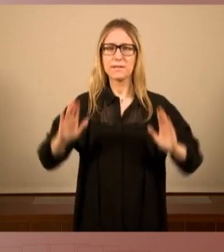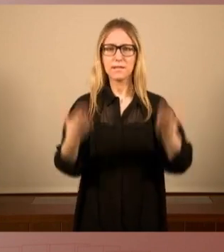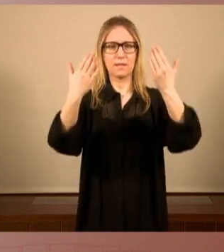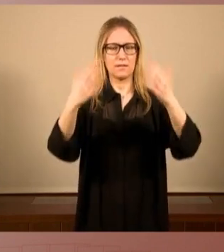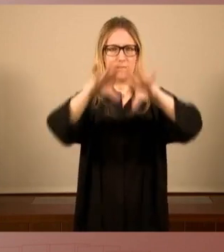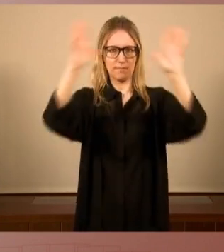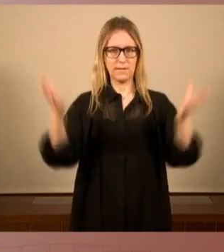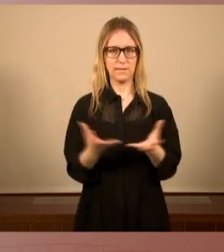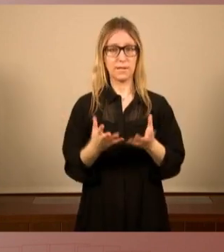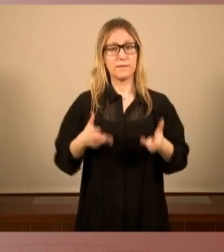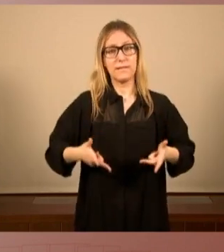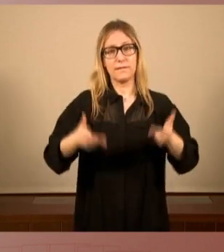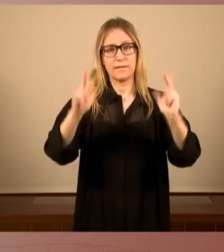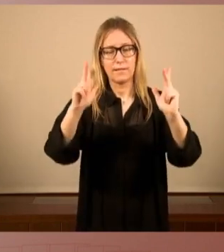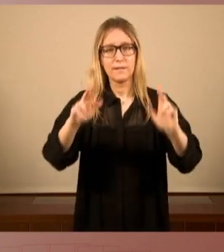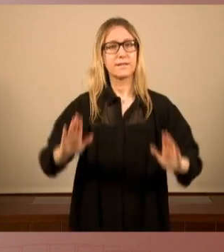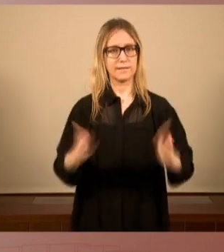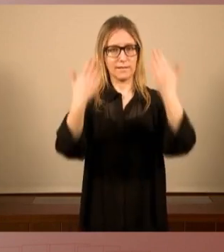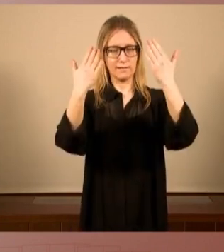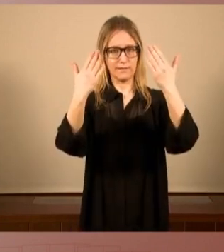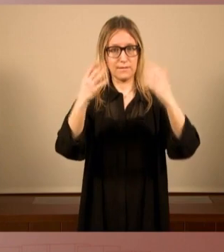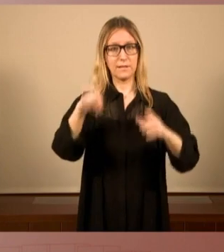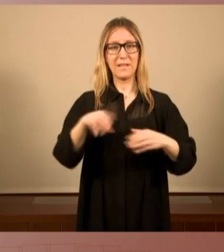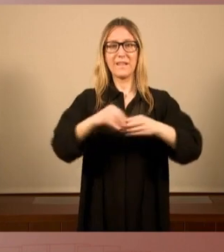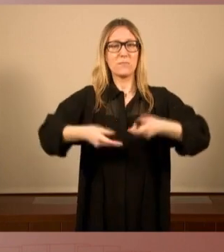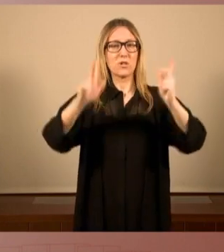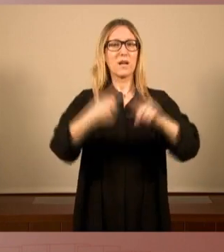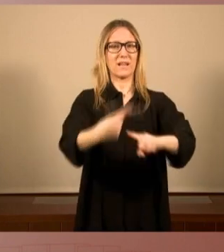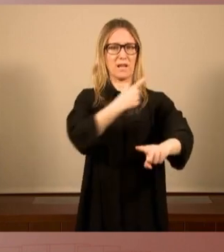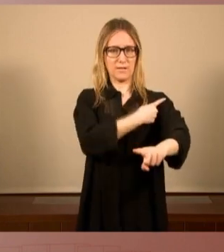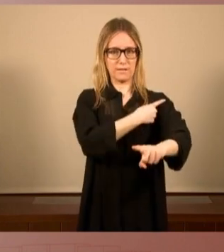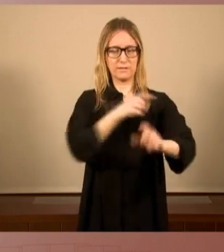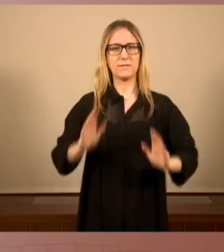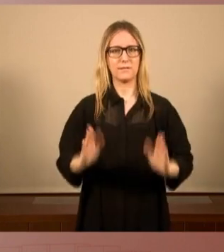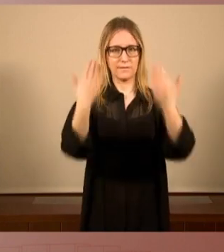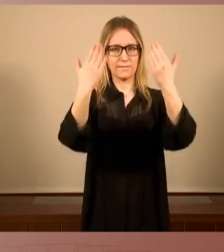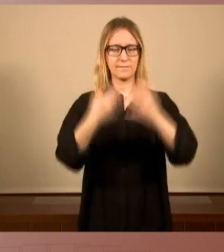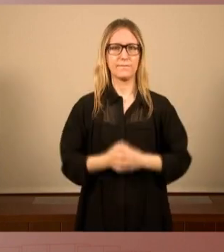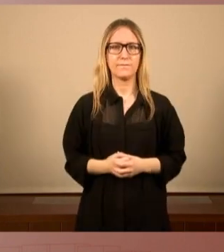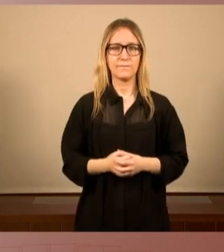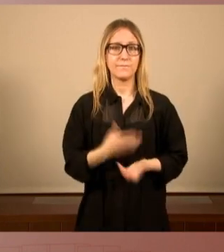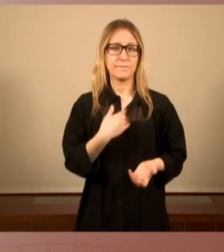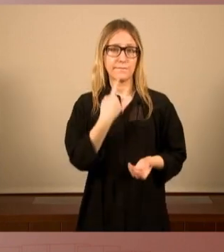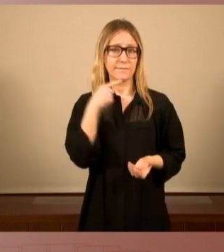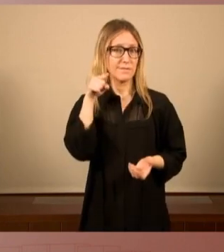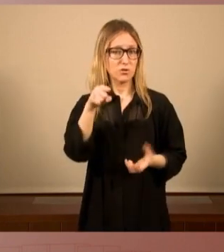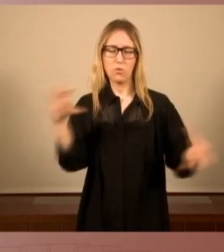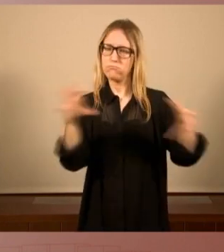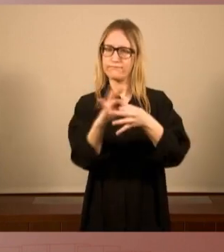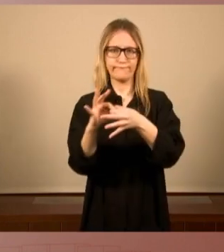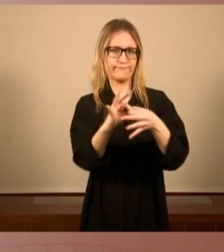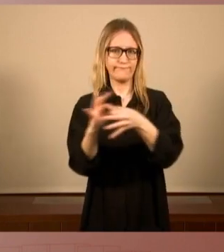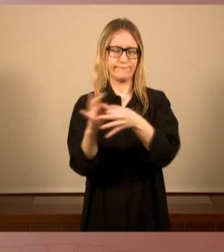llibertats i de radicalitat democràtica que això va indestriablement